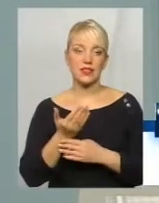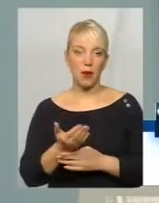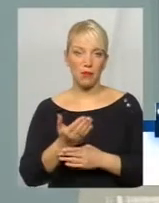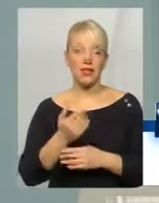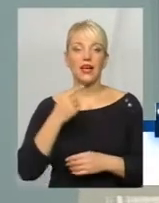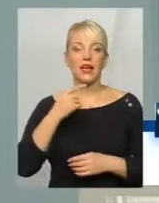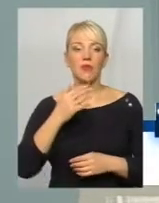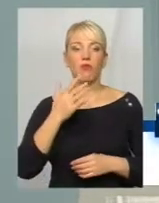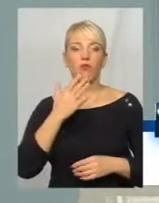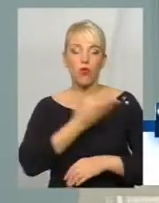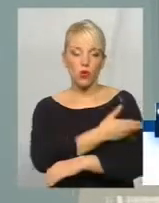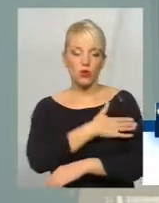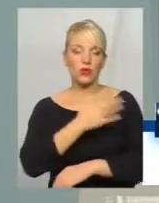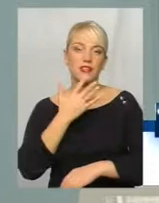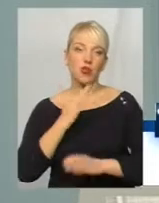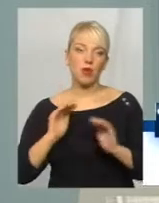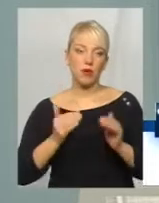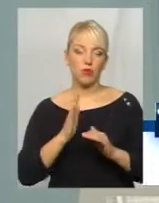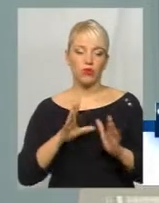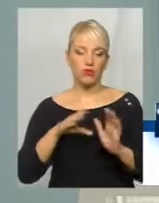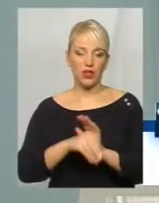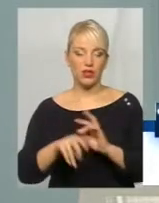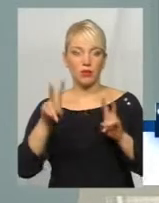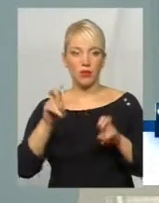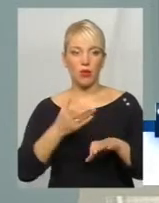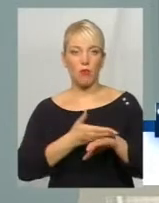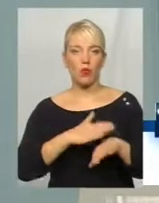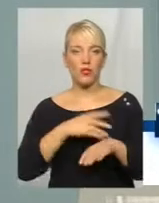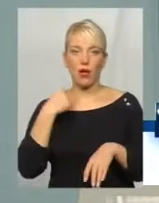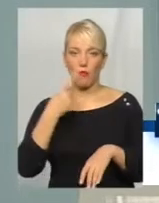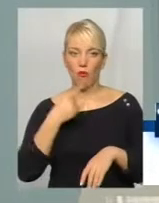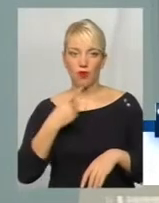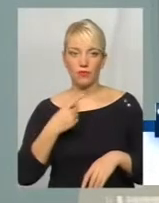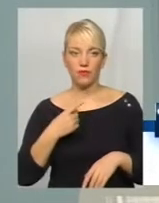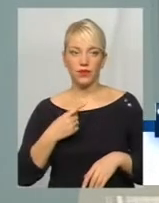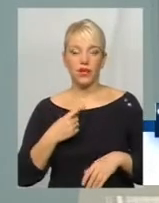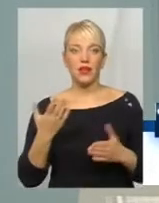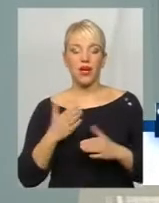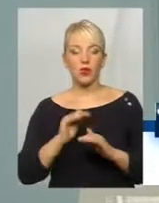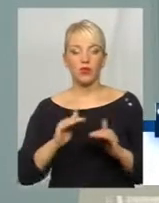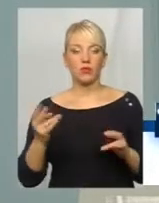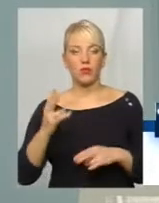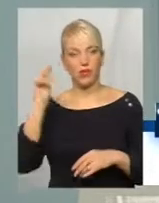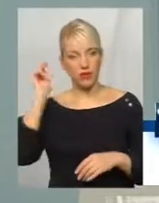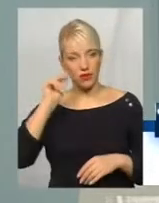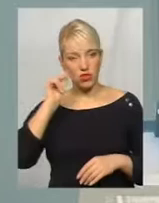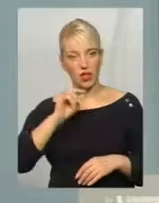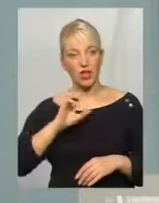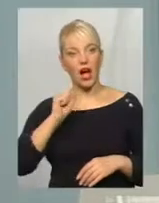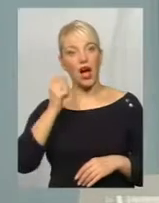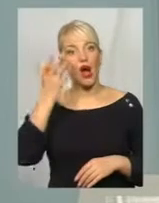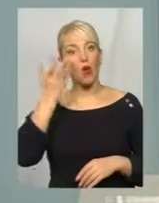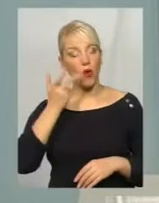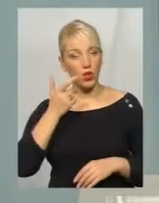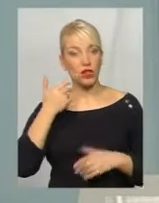національної меншини мають бути введені предмети, зокрема польська мова, яку діти повинні вивчати. А коли